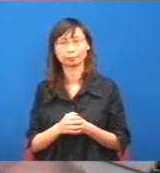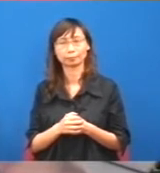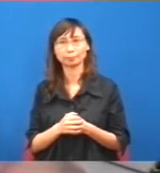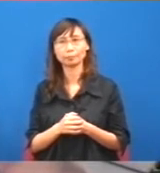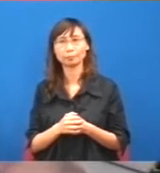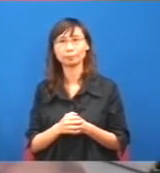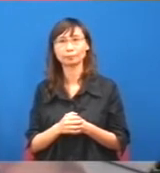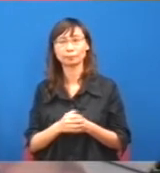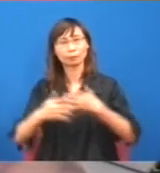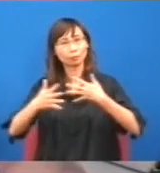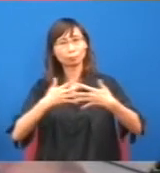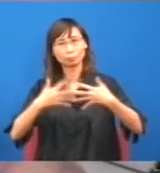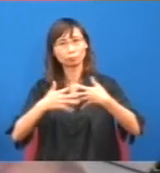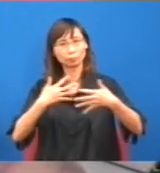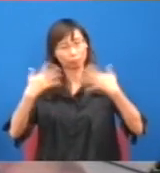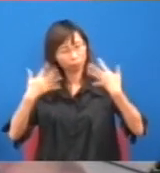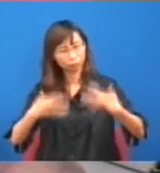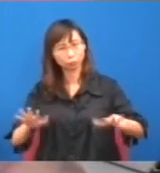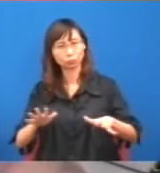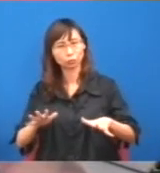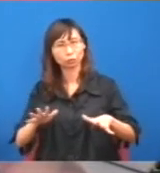事後審議的法律,就是,